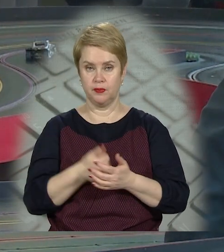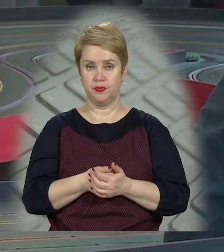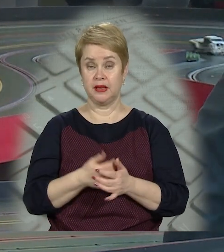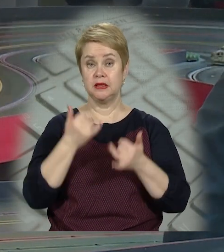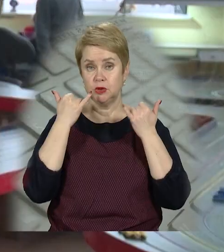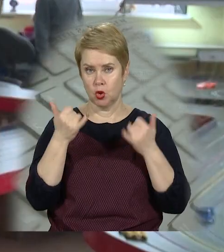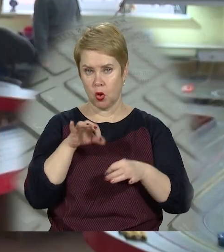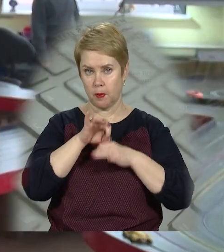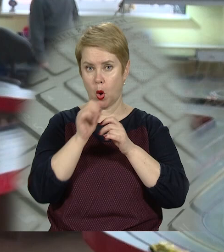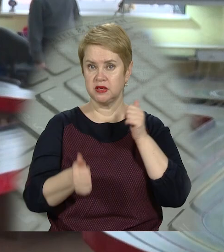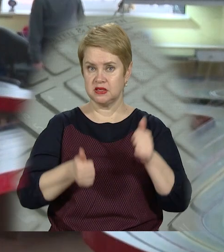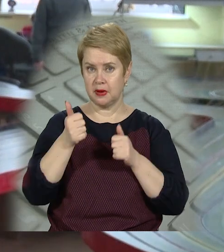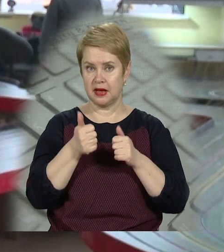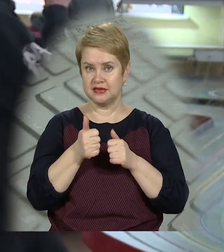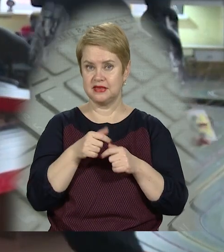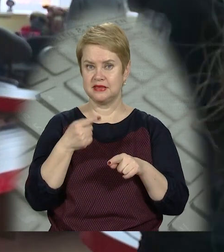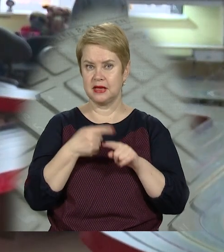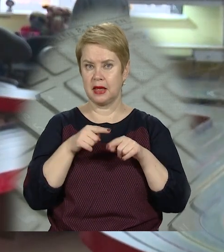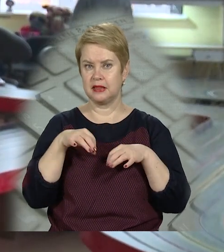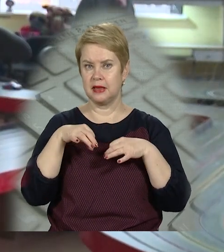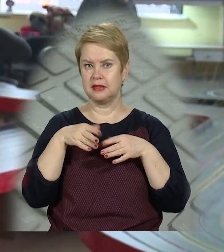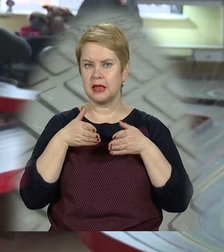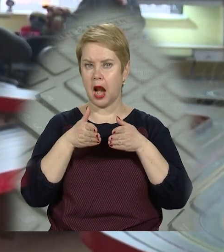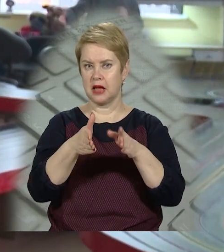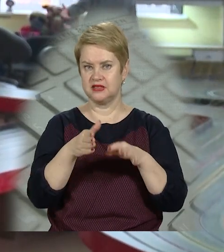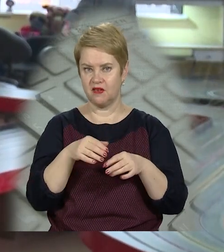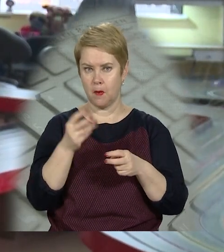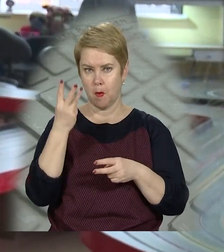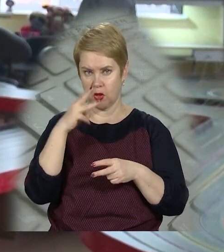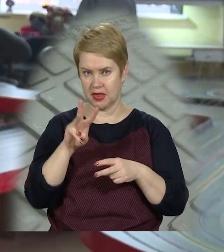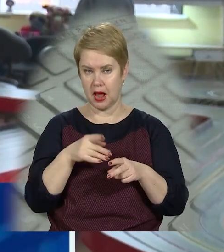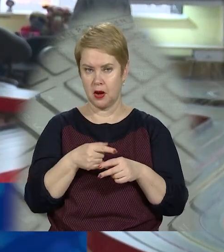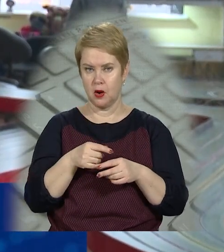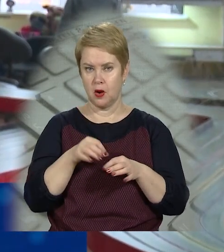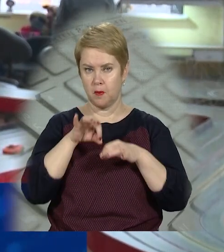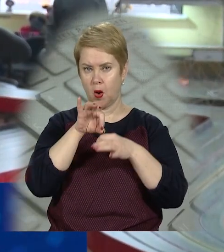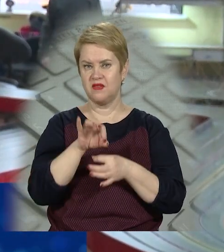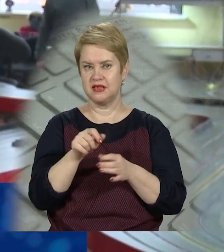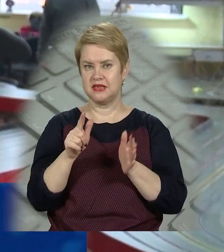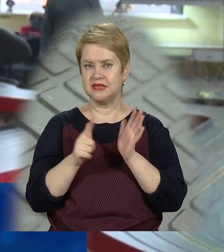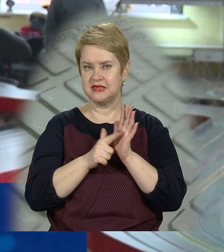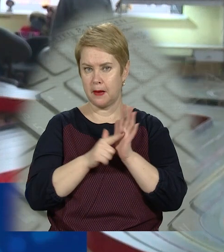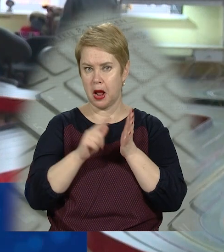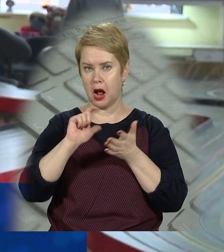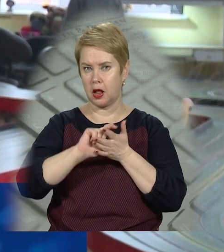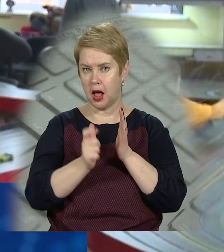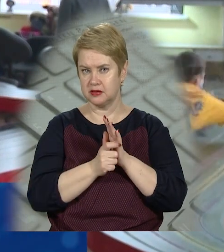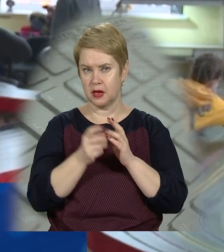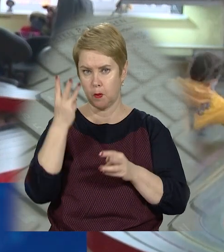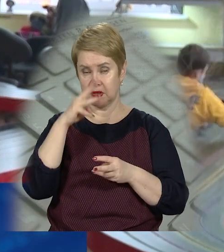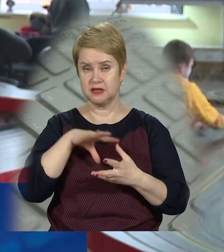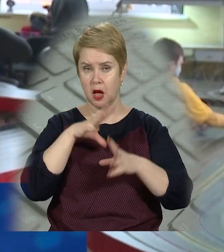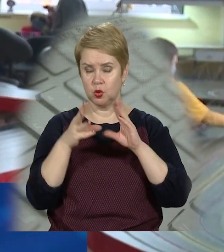Саме сьогодні проходять змагання з трасових автомоделей, які проводяться у семи класах моделей, за